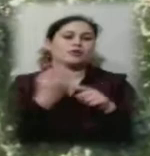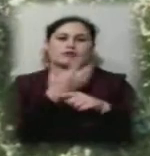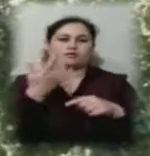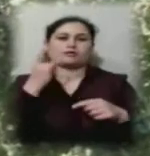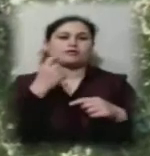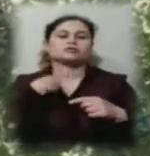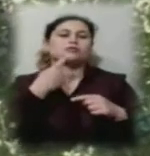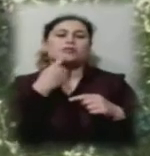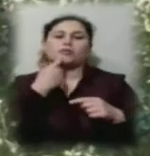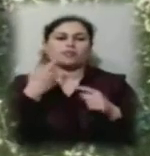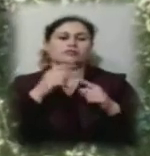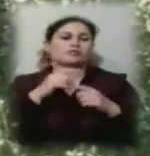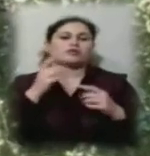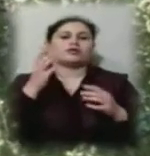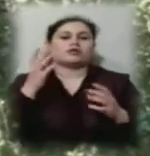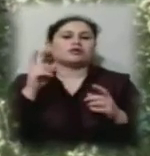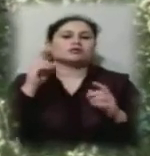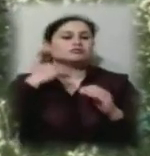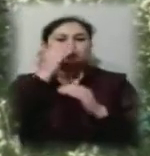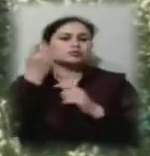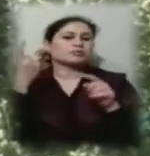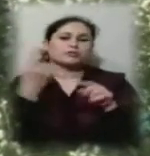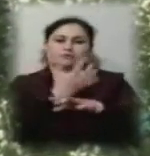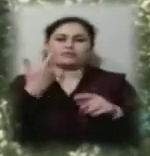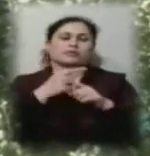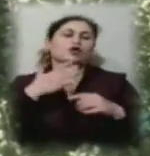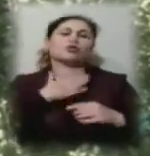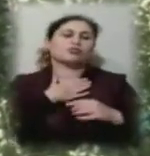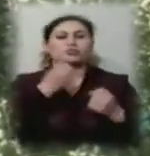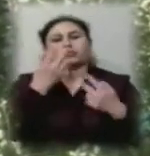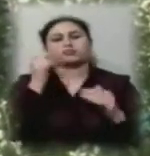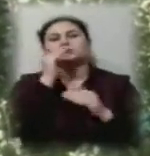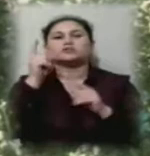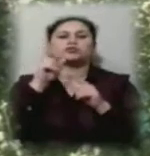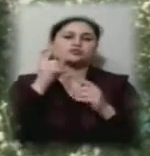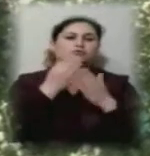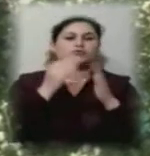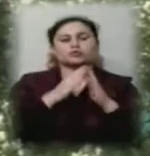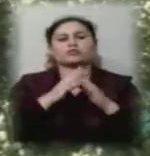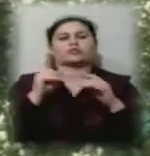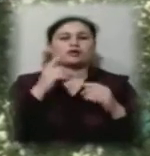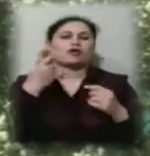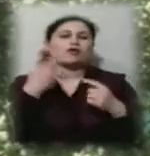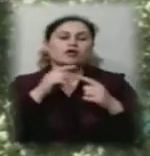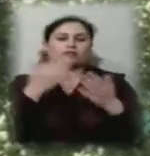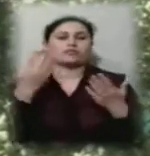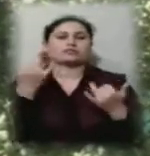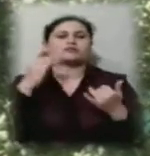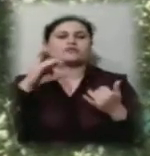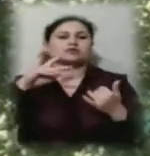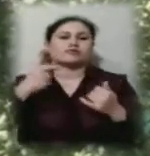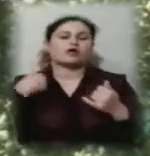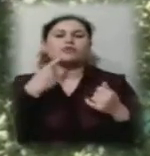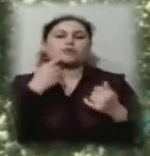знімав. Ну так, щось любітельське я знімав трохи. Але ось такий фестиваль – це для мене вперше. У мене